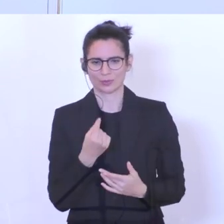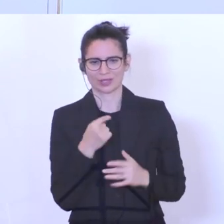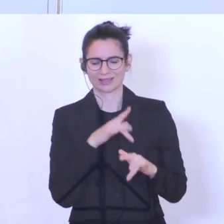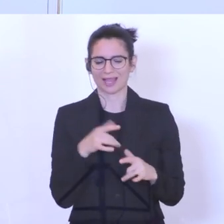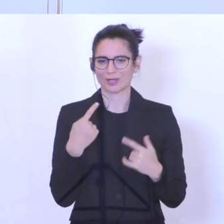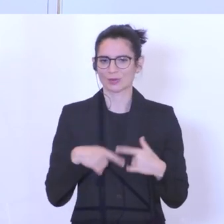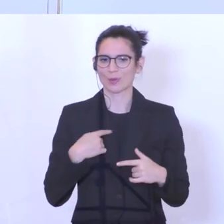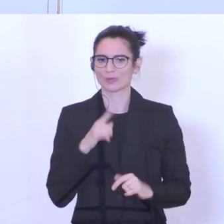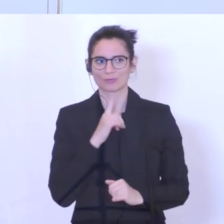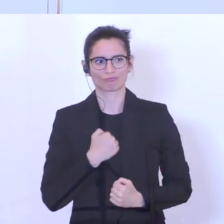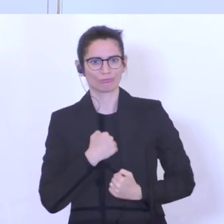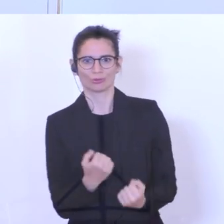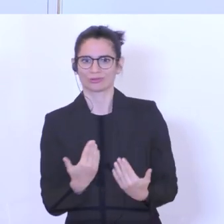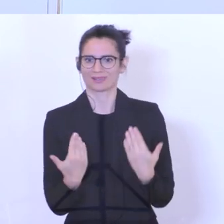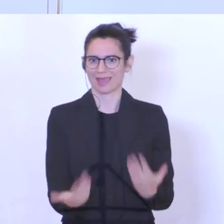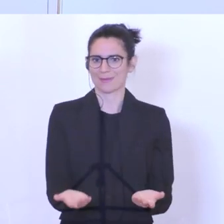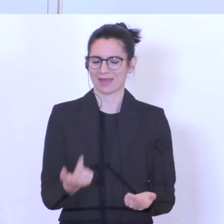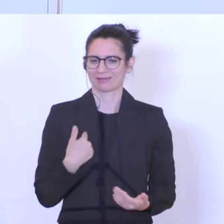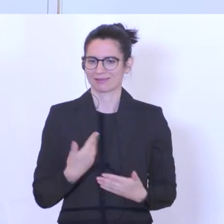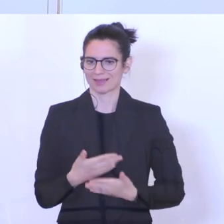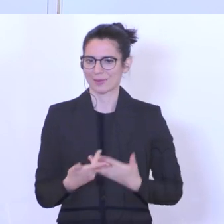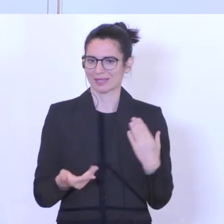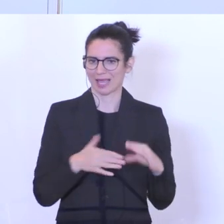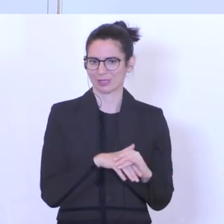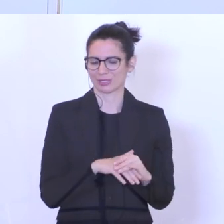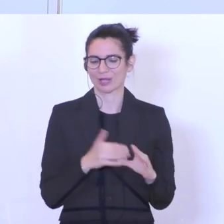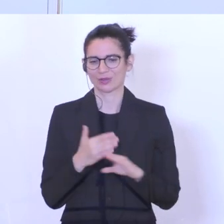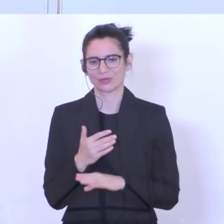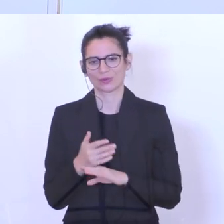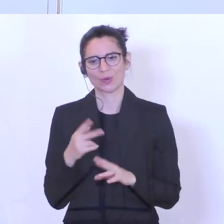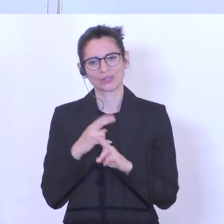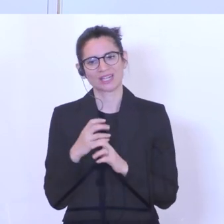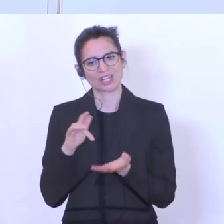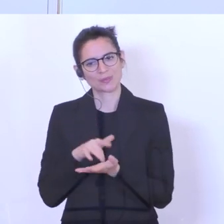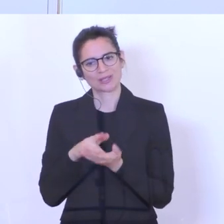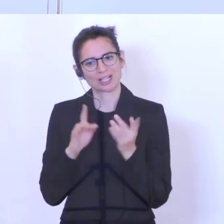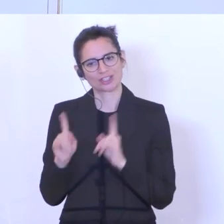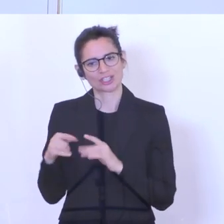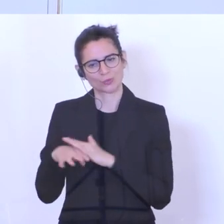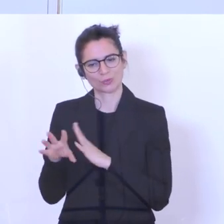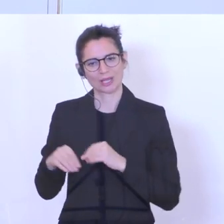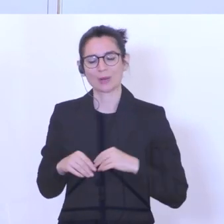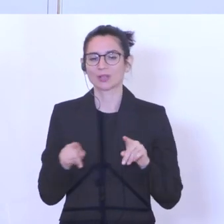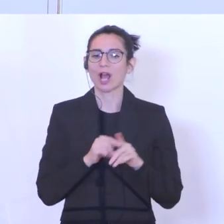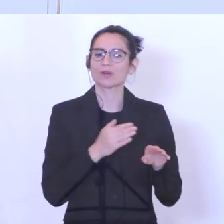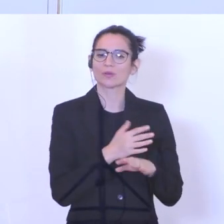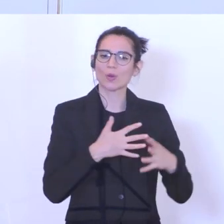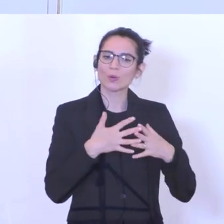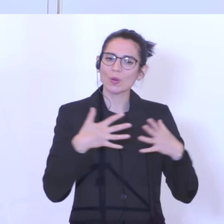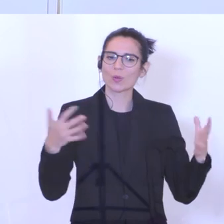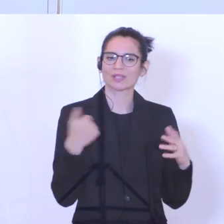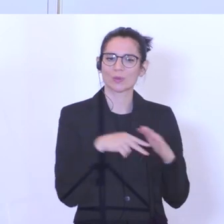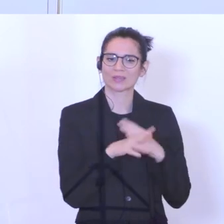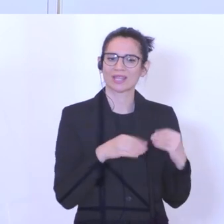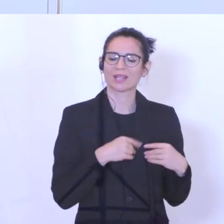-Paket sein, ein Paket, das für österreichische mittelständische Unternehmen, aber auch für die Größeren aufzeigen soll,